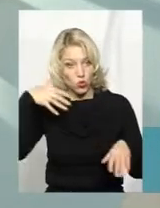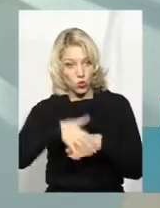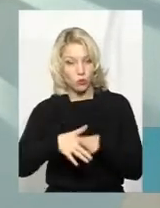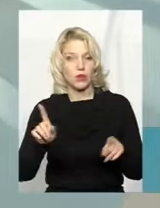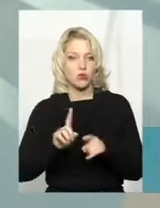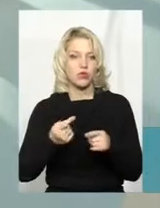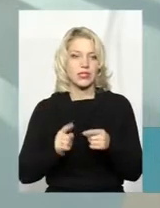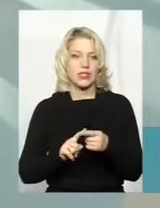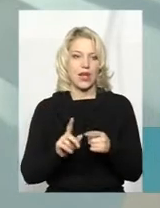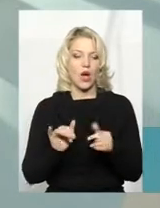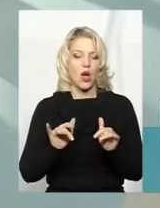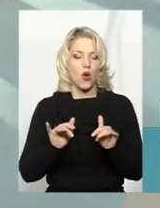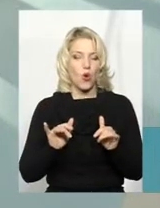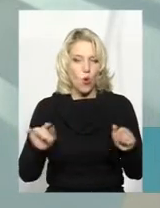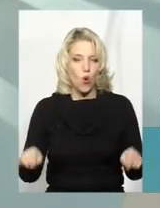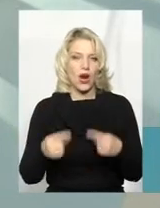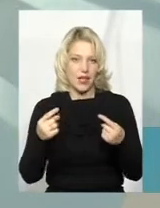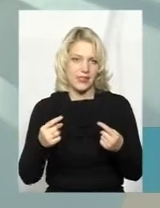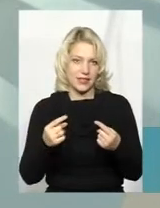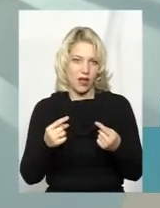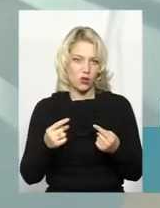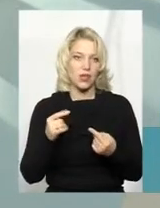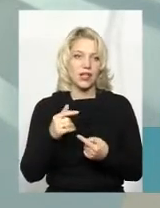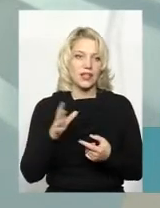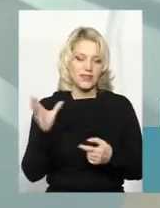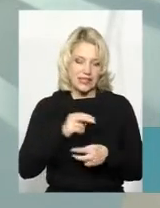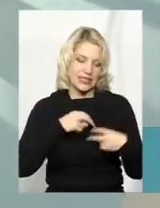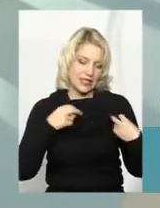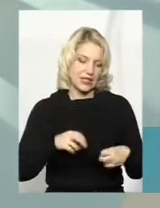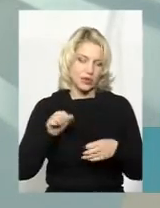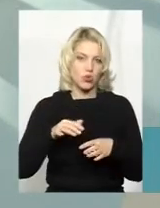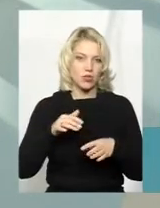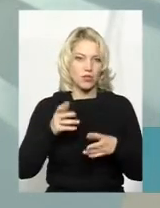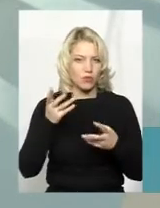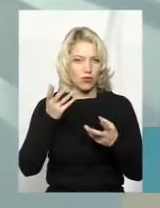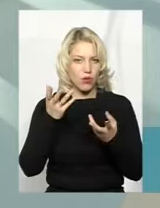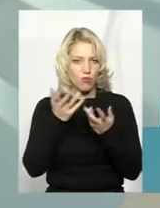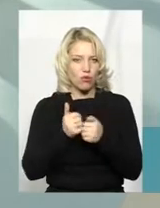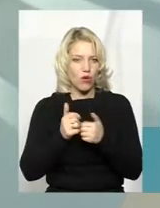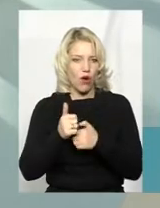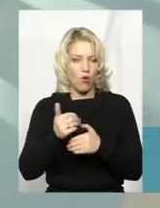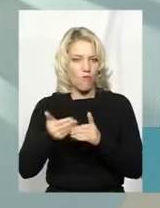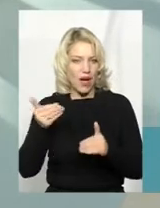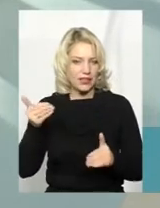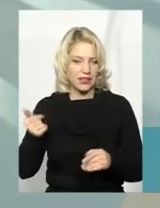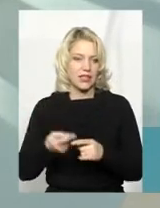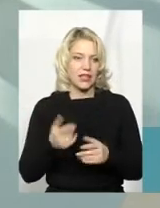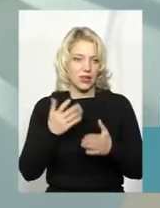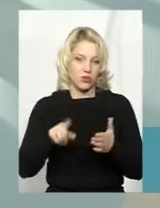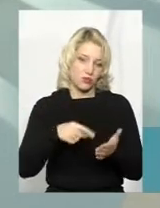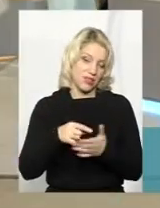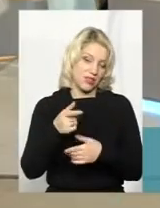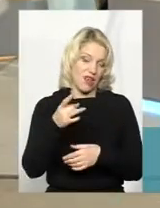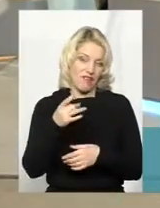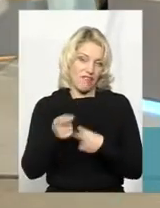що це за організатор вже в процесі заходу. тут всі ризики ти не можеш прорахувати, поки не побачиш, що це за людина. Якщо це міська рада, то зрозуміло, що все